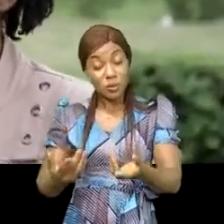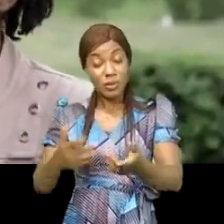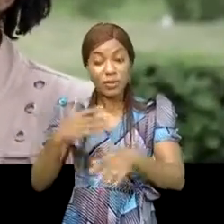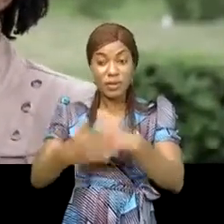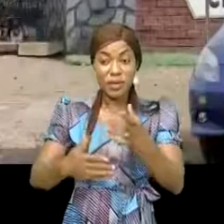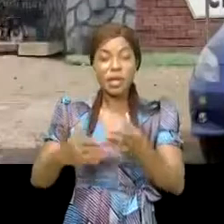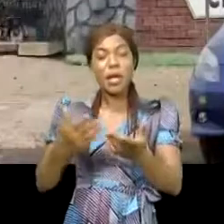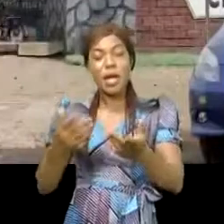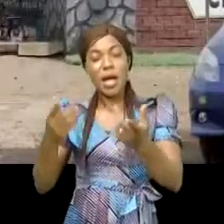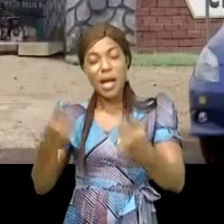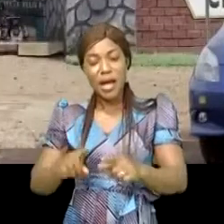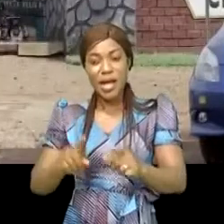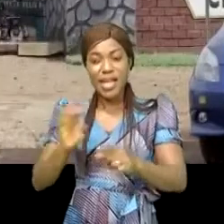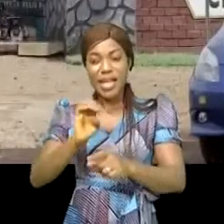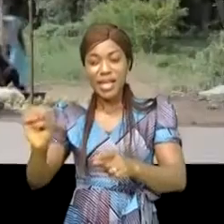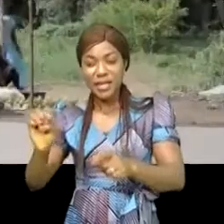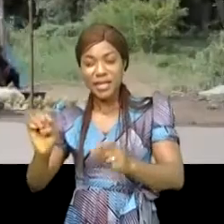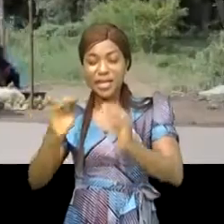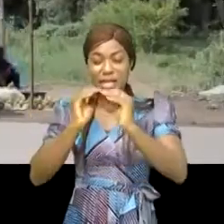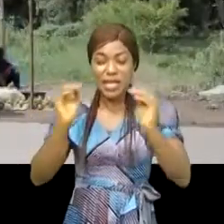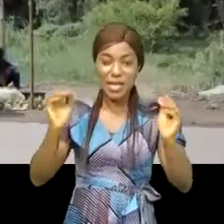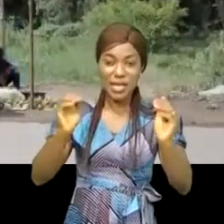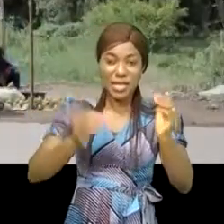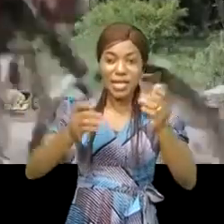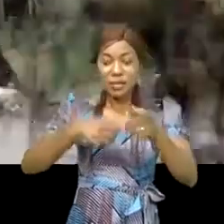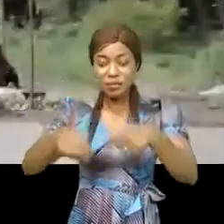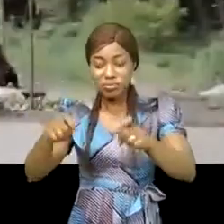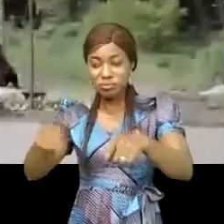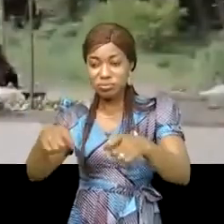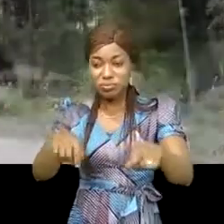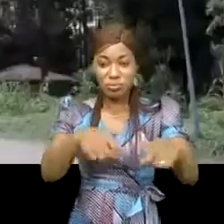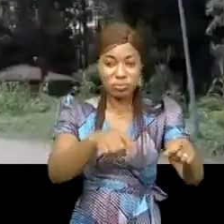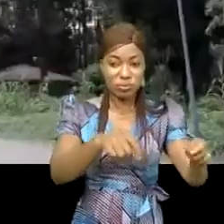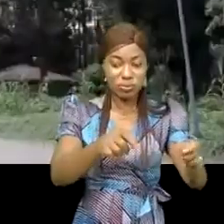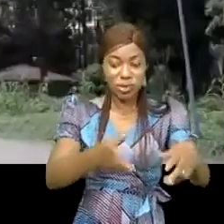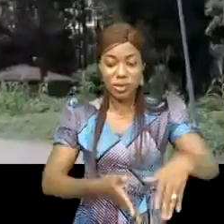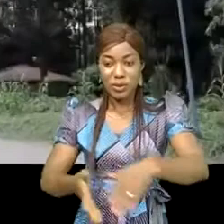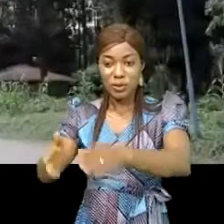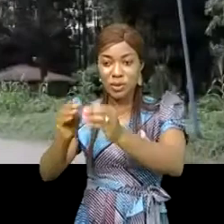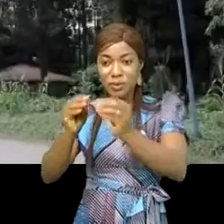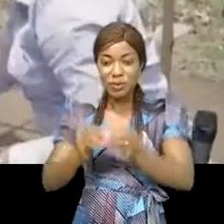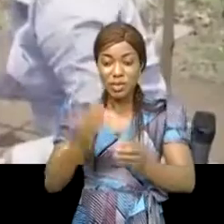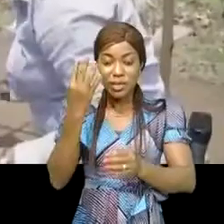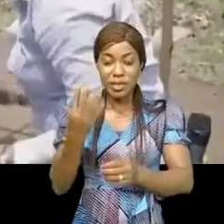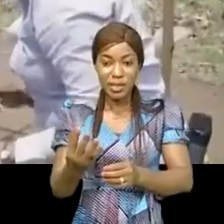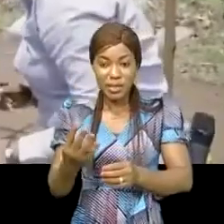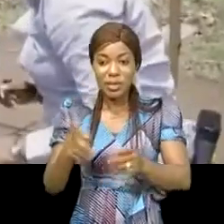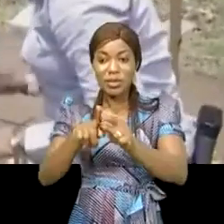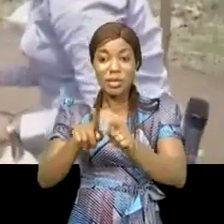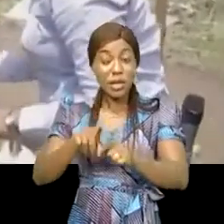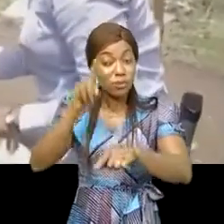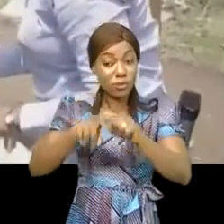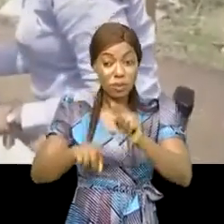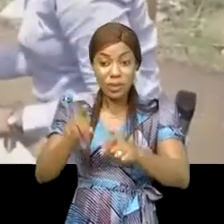Le retour de la paix laisse la place au petit commerce sur les abords de la RN4 il y a quelques mois. C'était impensable.